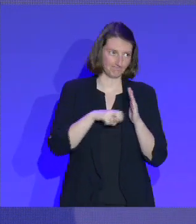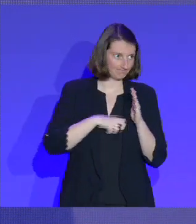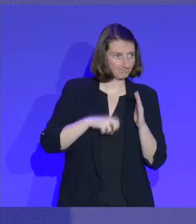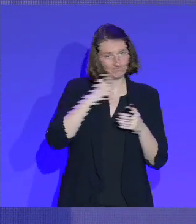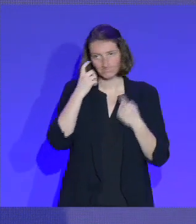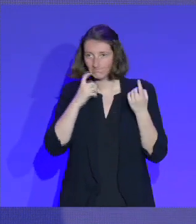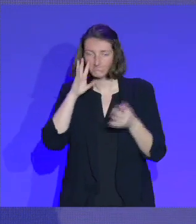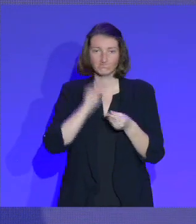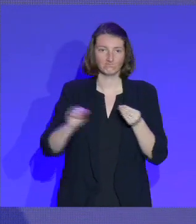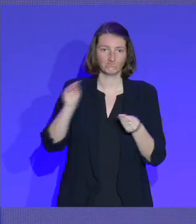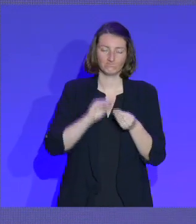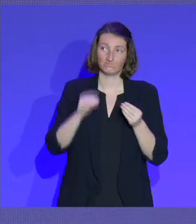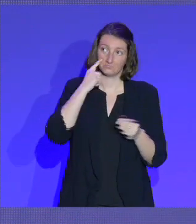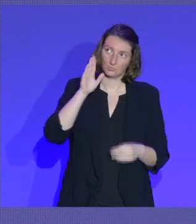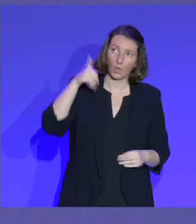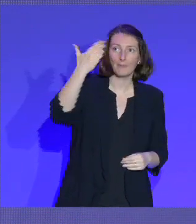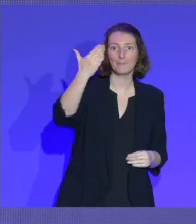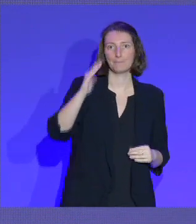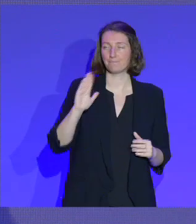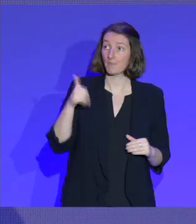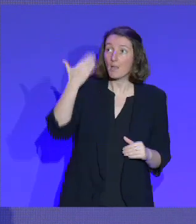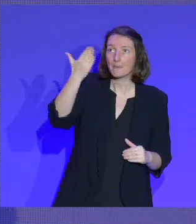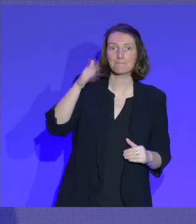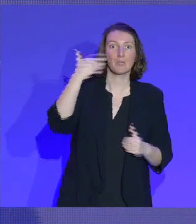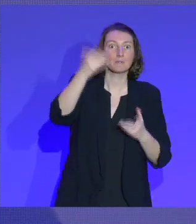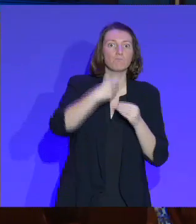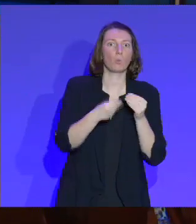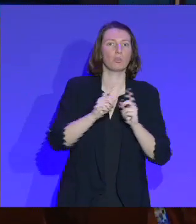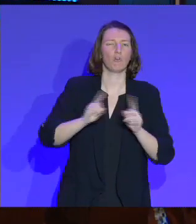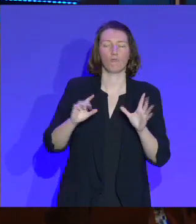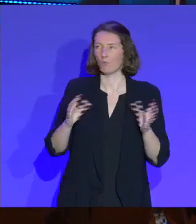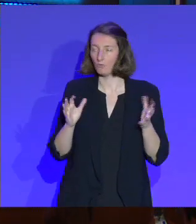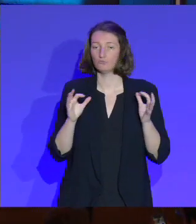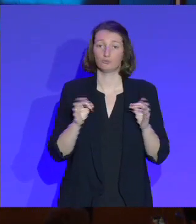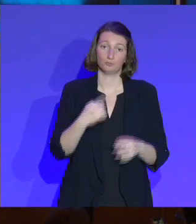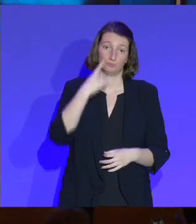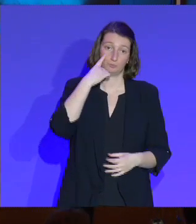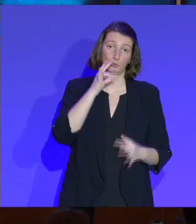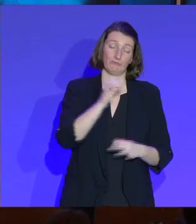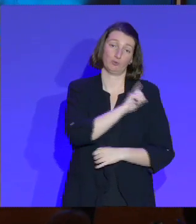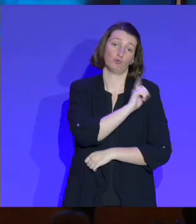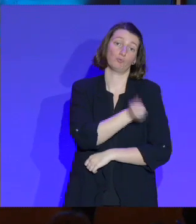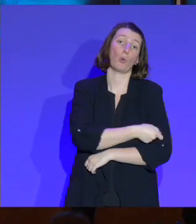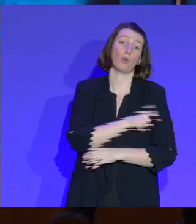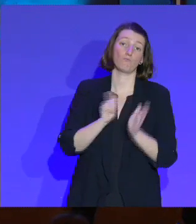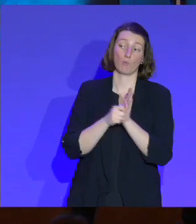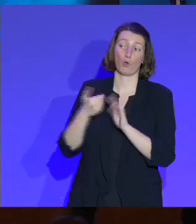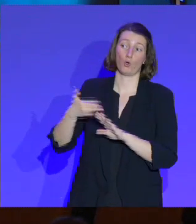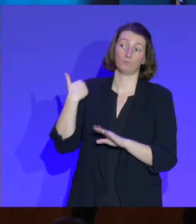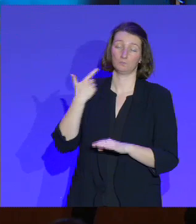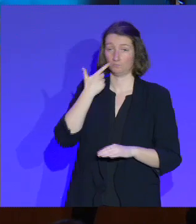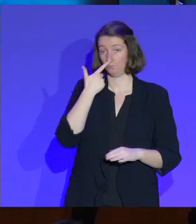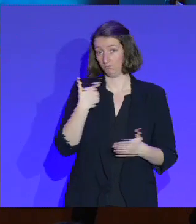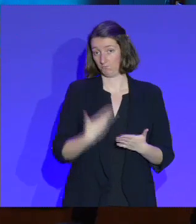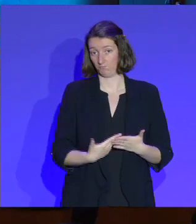vous le savez, sur le monde d'après. On ne peut pas dire que le sport ait été considéré comme un